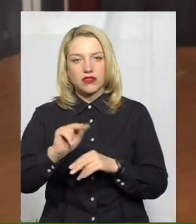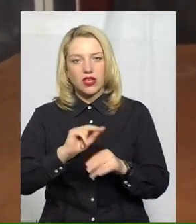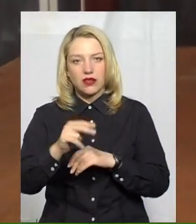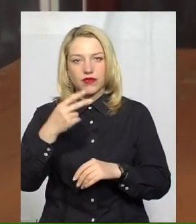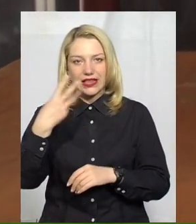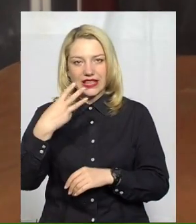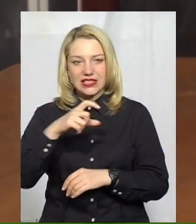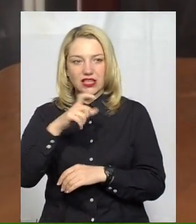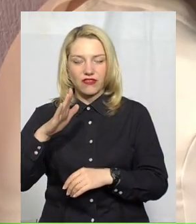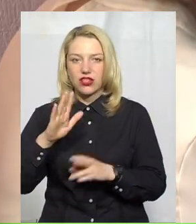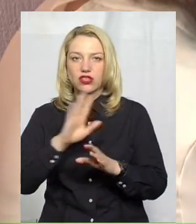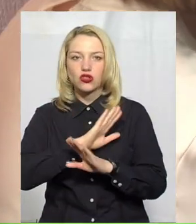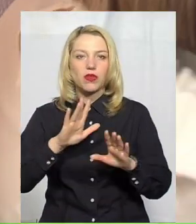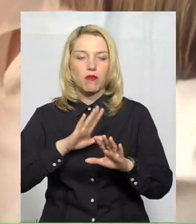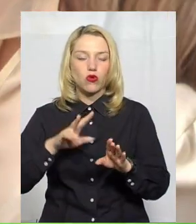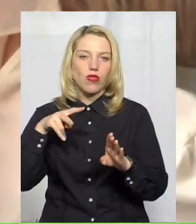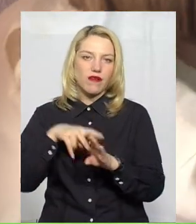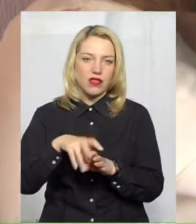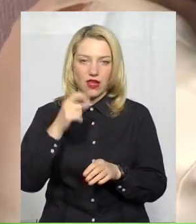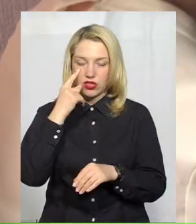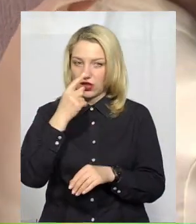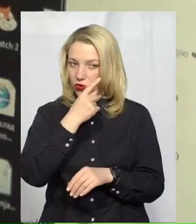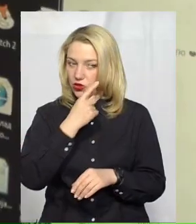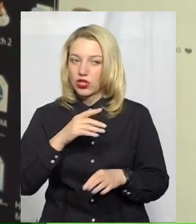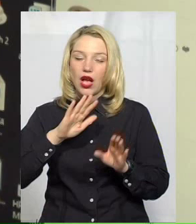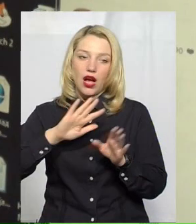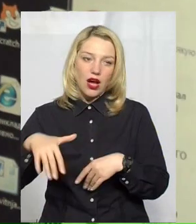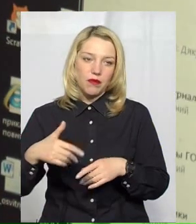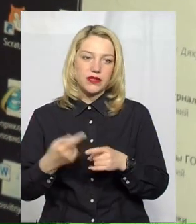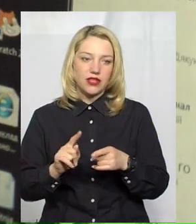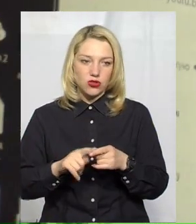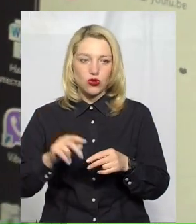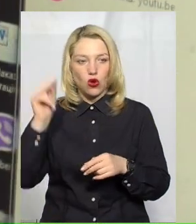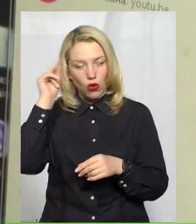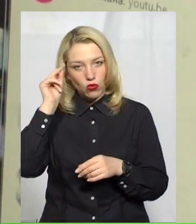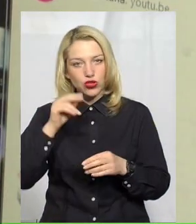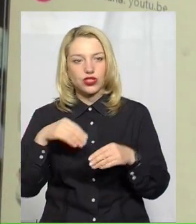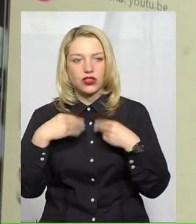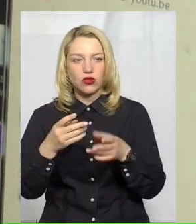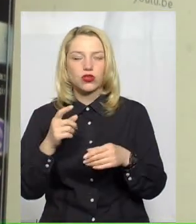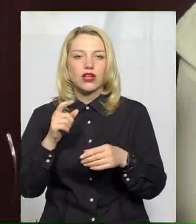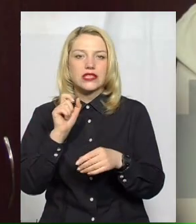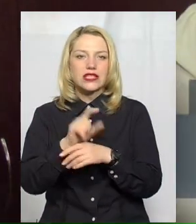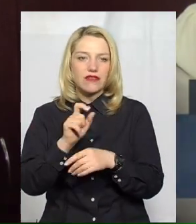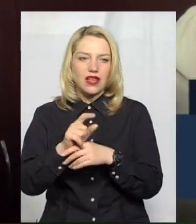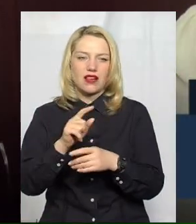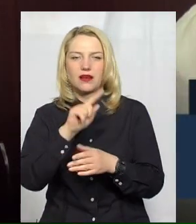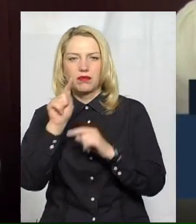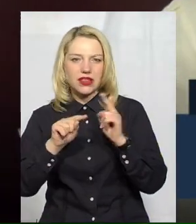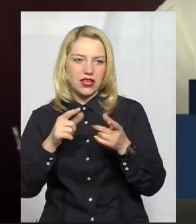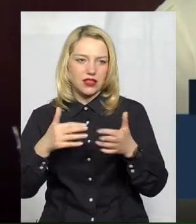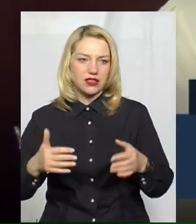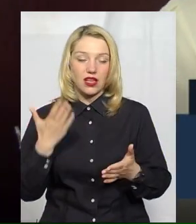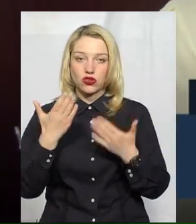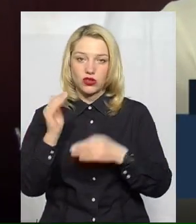було навантаження на очі дитини. Після заняття учні задають додаткові питання через соціальні мережі, розповідає вчителька. Якщо дитина